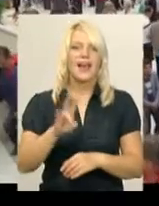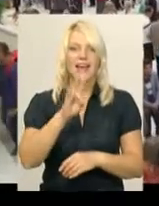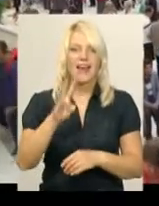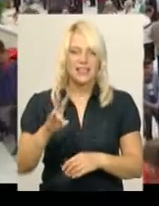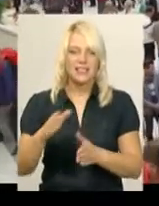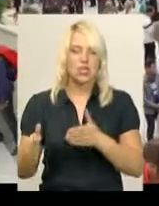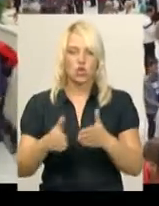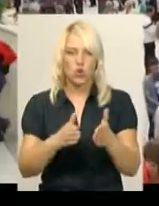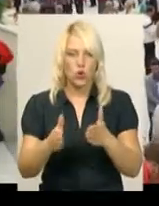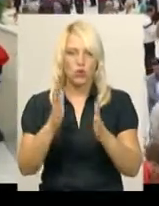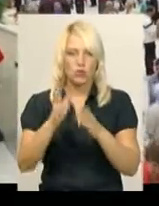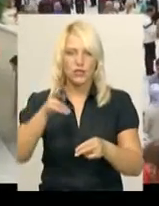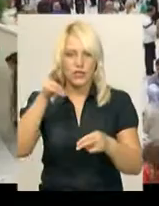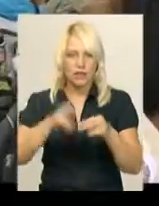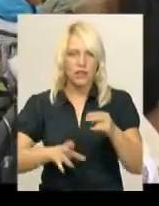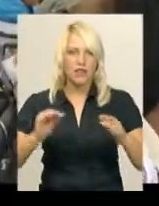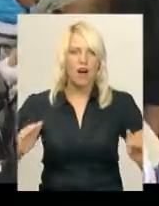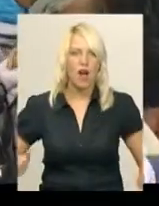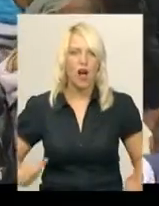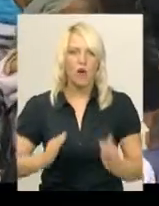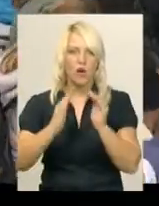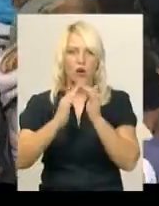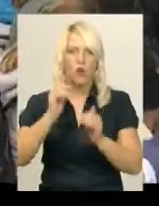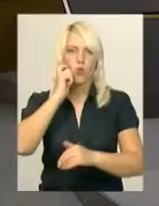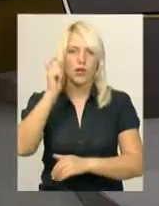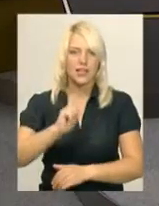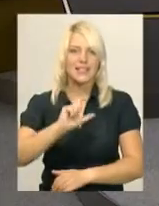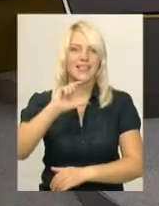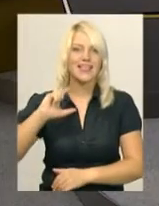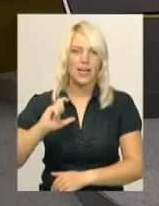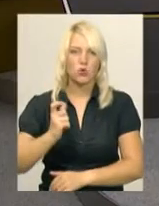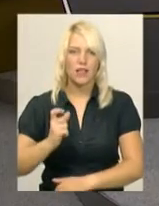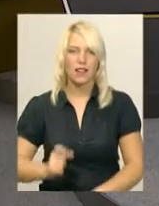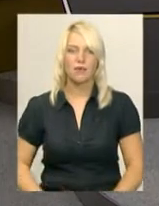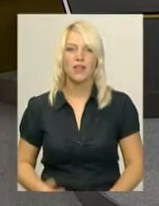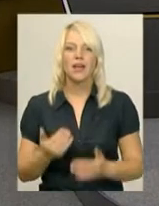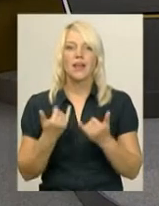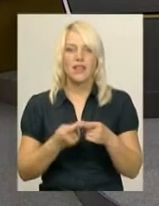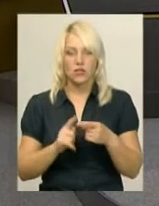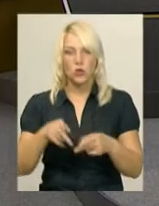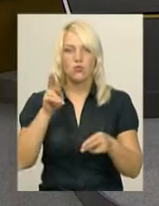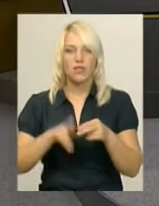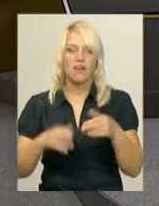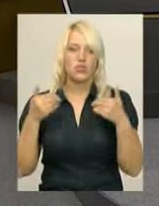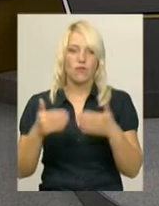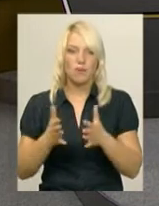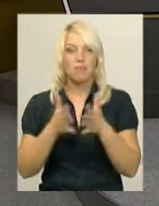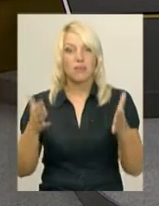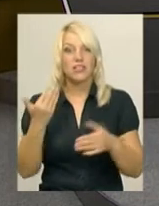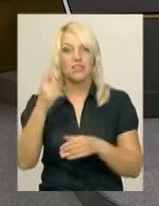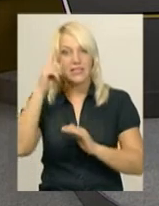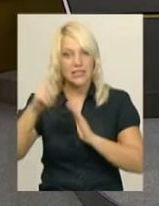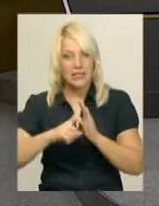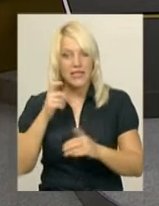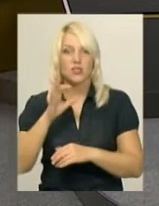завершуватимуться на горі в Українському Єруселимі. На цьому ми завершуємо випуск. Більше ви зможете